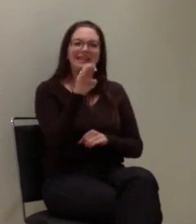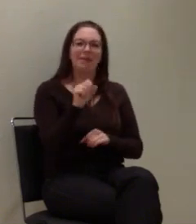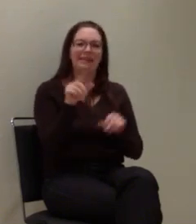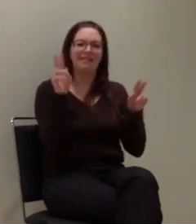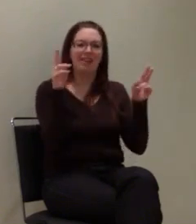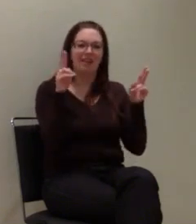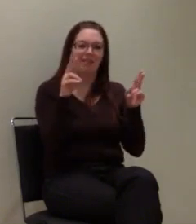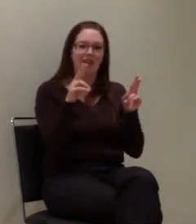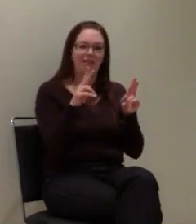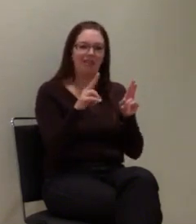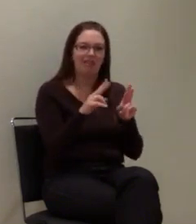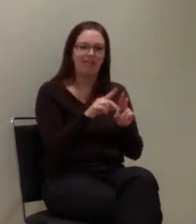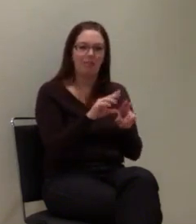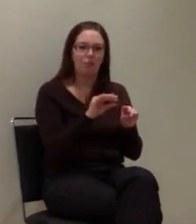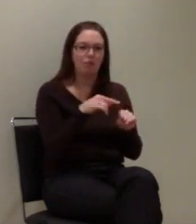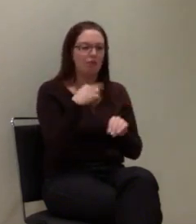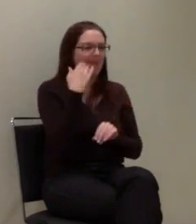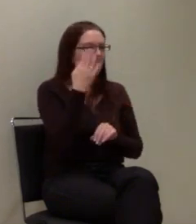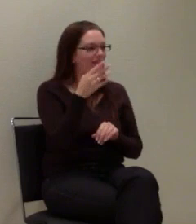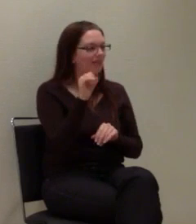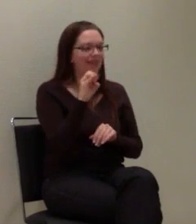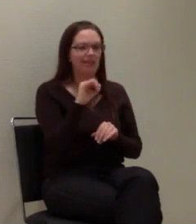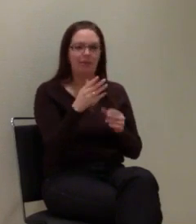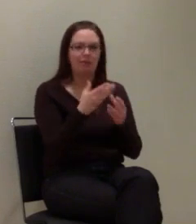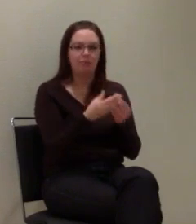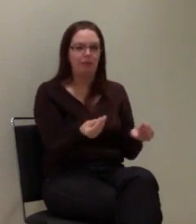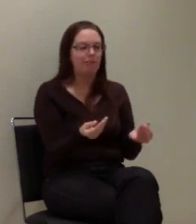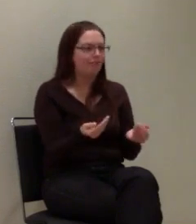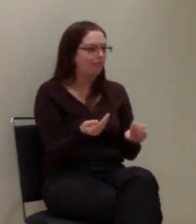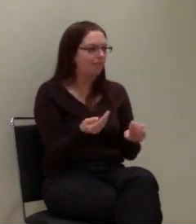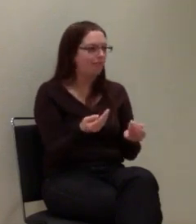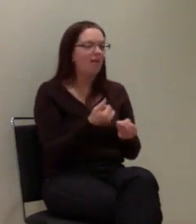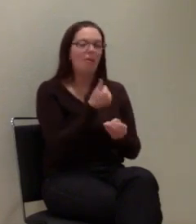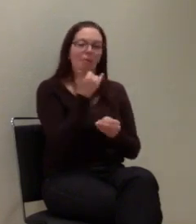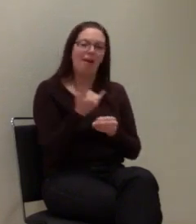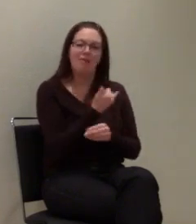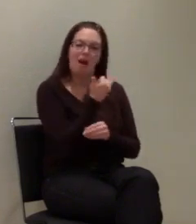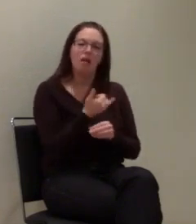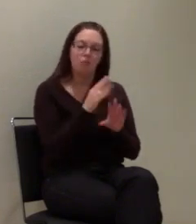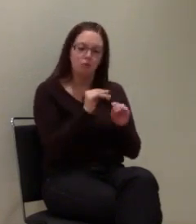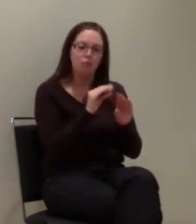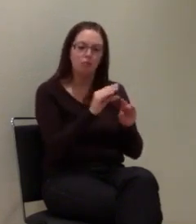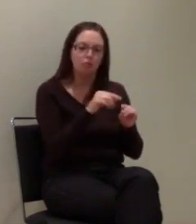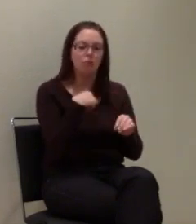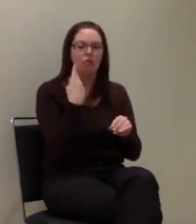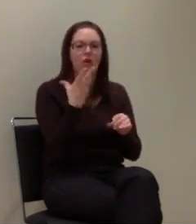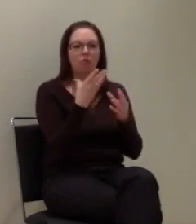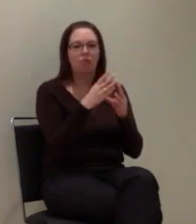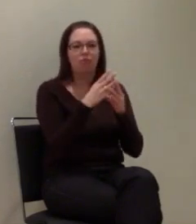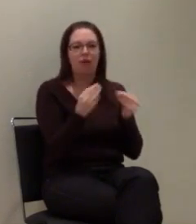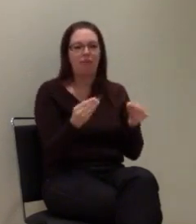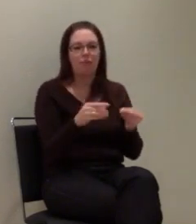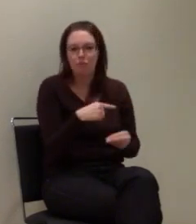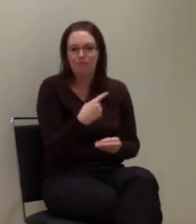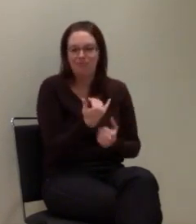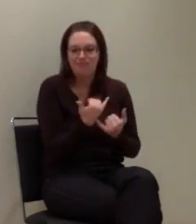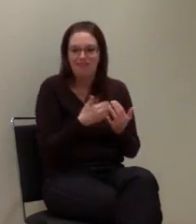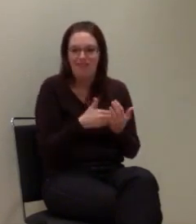gestrichen, die SMS-Technik. Und man hat es dann vielleicht ein paar Jahre benutzt und irgendwann wird die Technik nicht mehr angeboten.